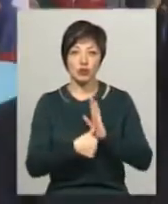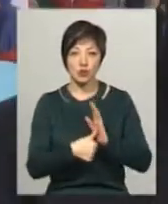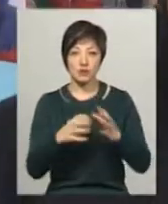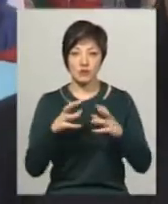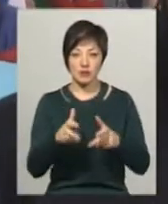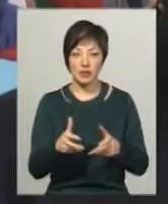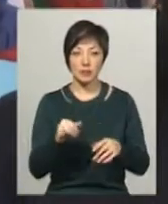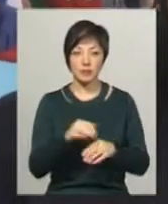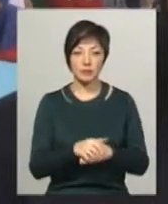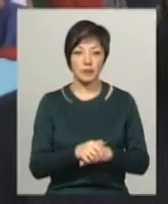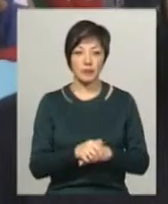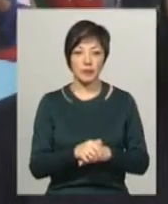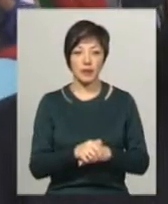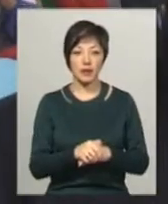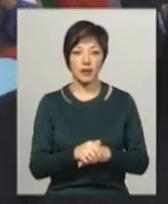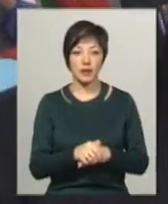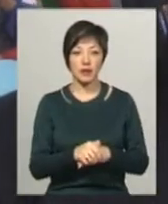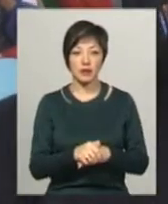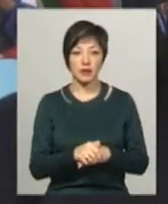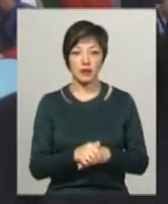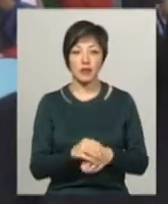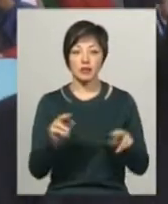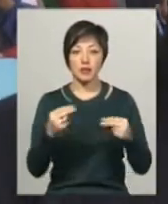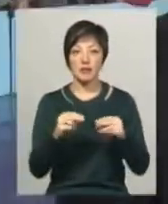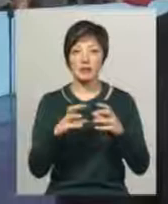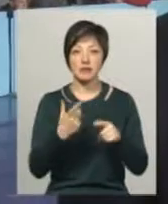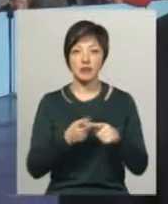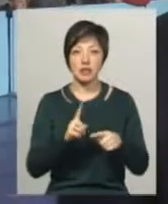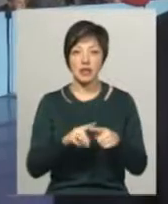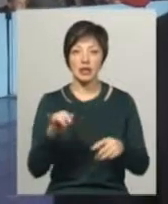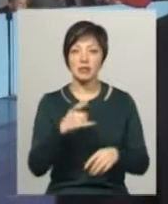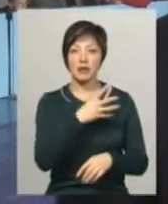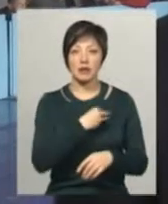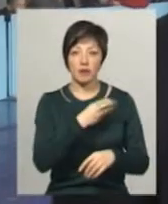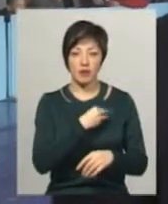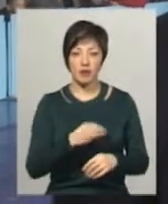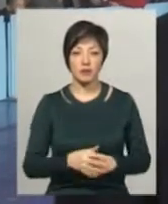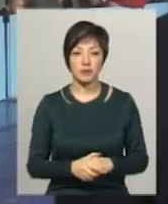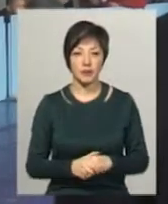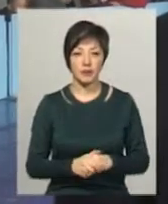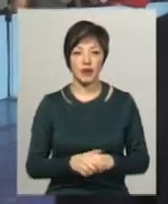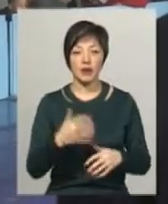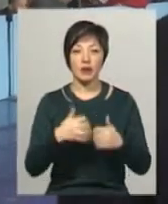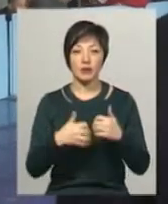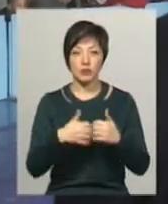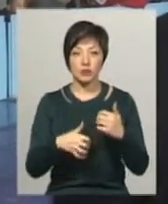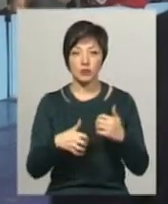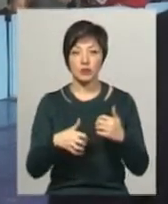світі. Пів складу збірною, це буде на склад світа, це буде зі Львова. Боровари Київської області, Херсон,